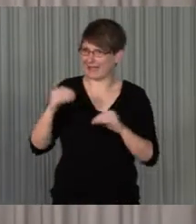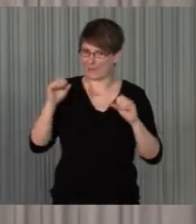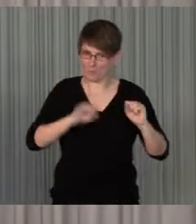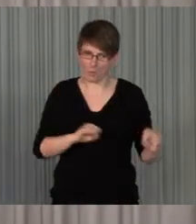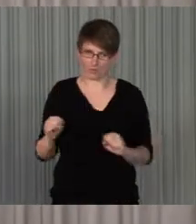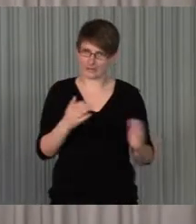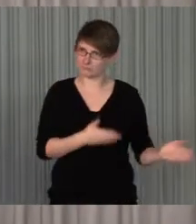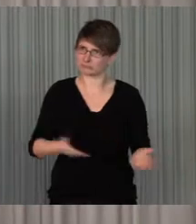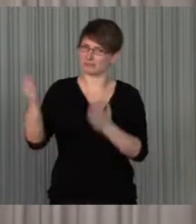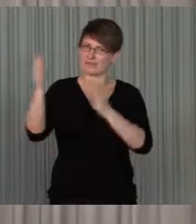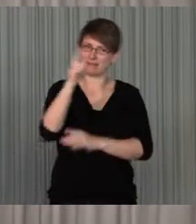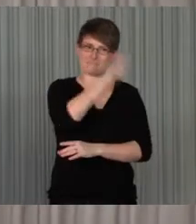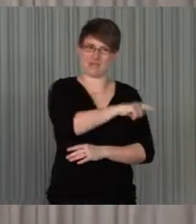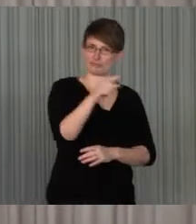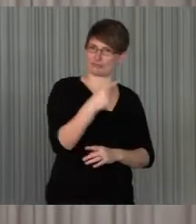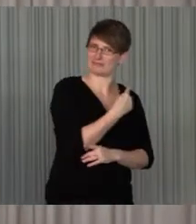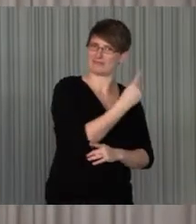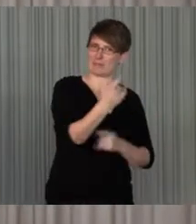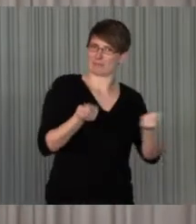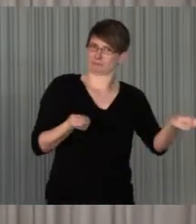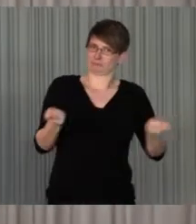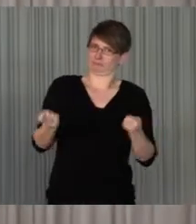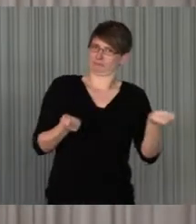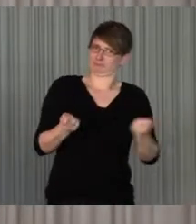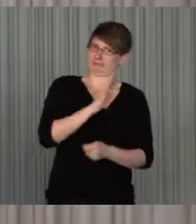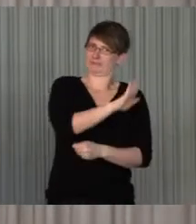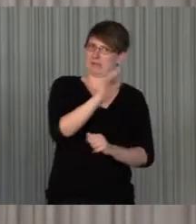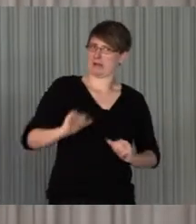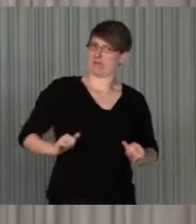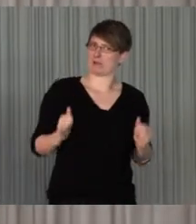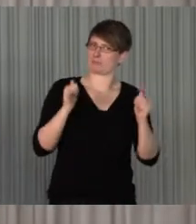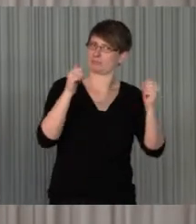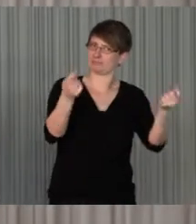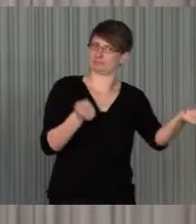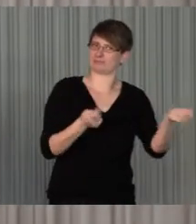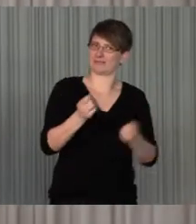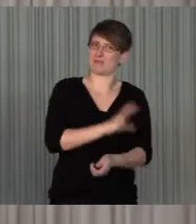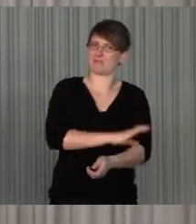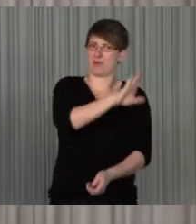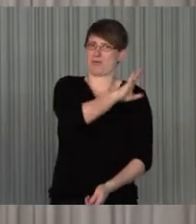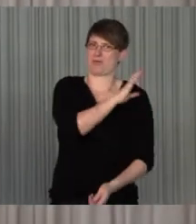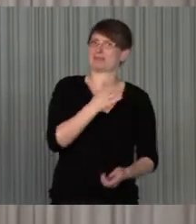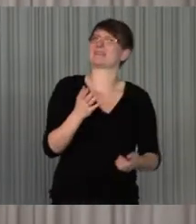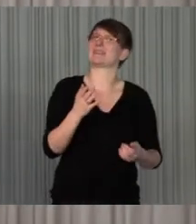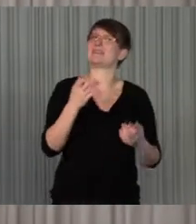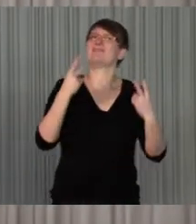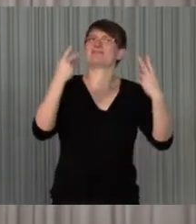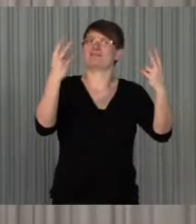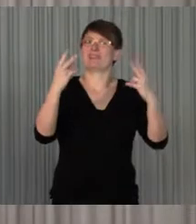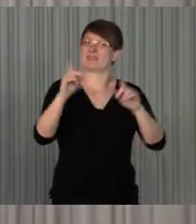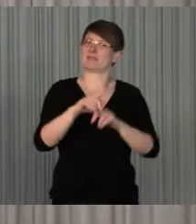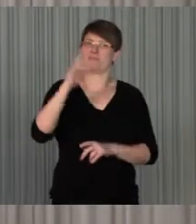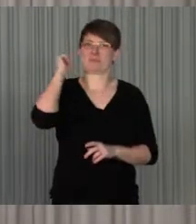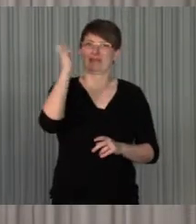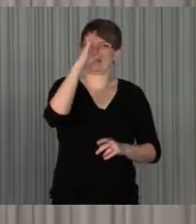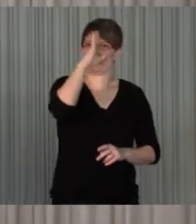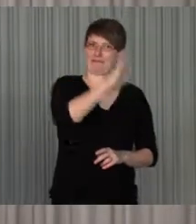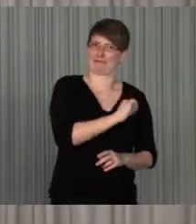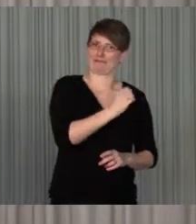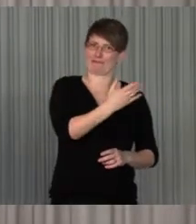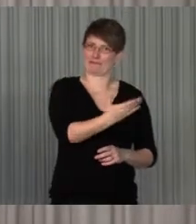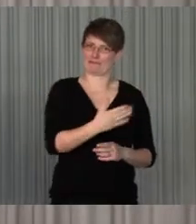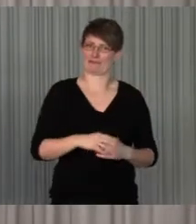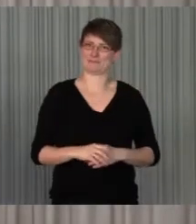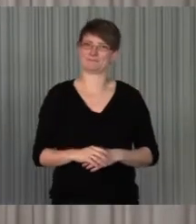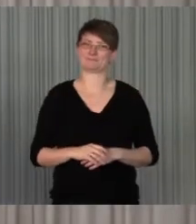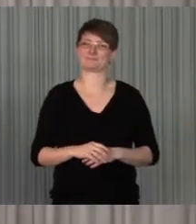Akteur, seines eigenen Lebens sein kann. Also aktiv auch ist Empowerment sozusagen, da ein wichtiges Stichwort.